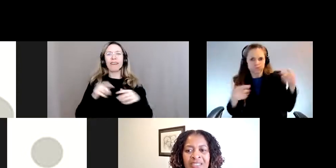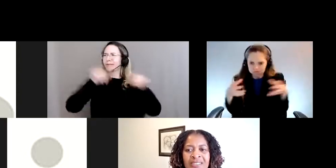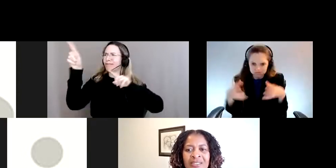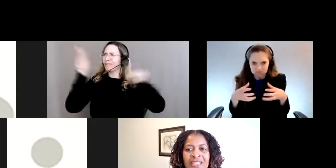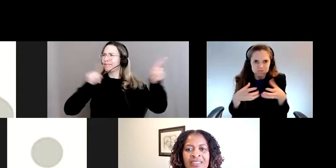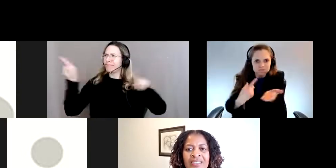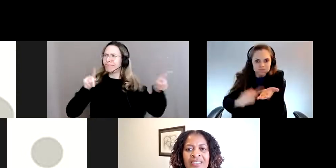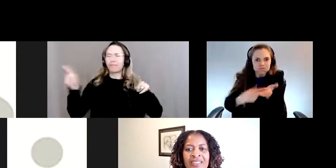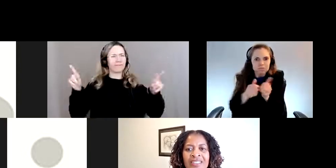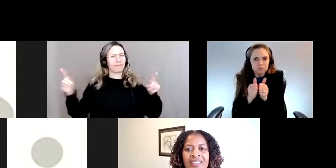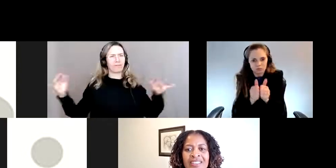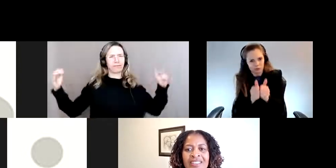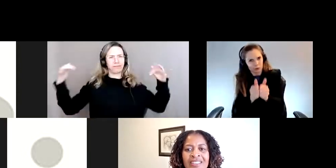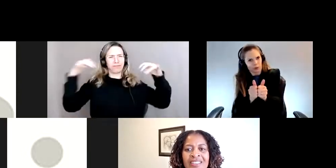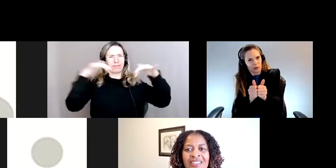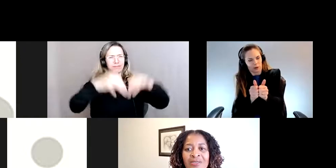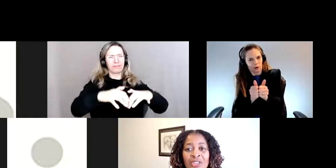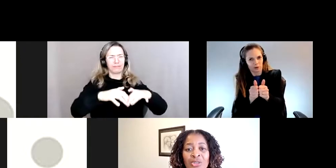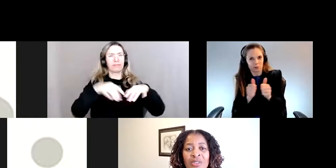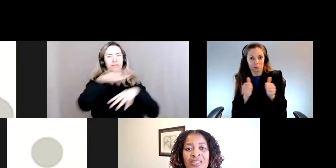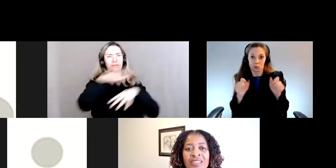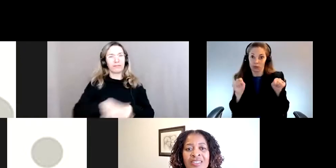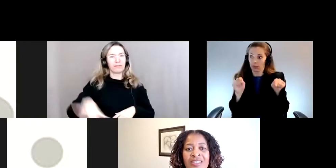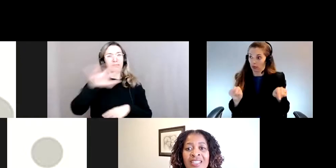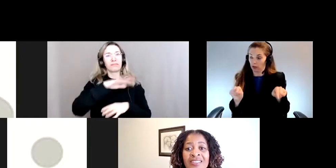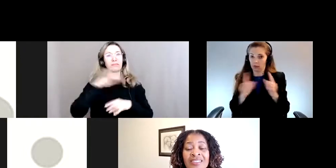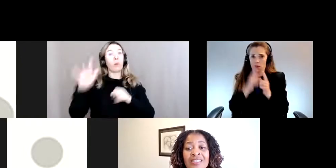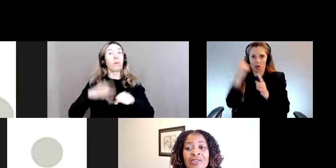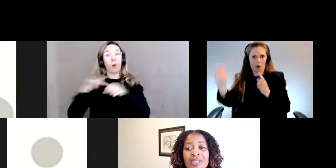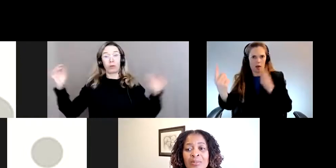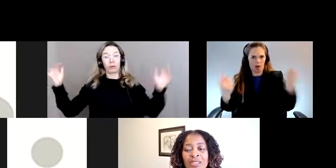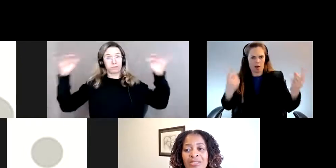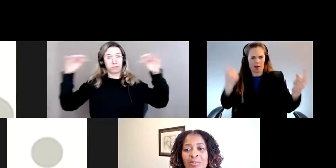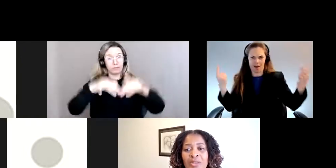dans le monde, donc